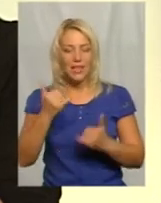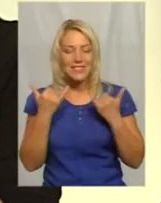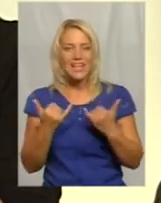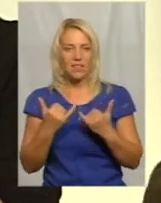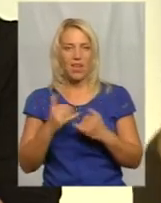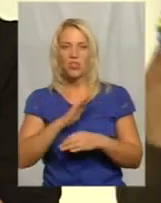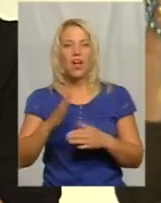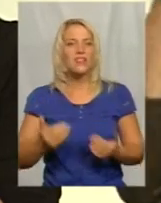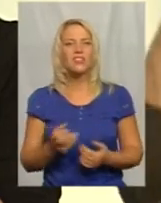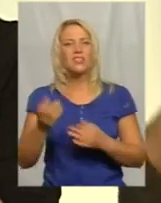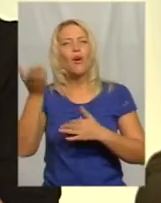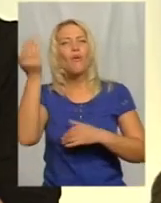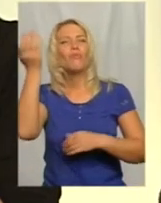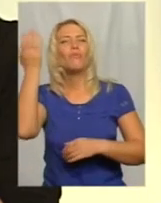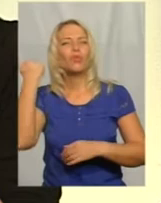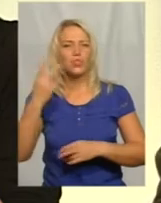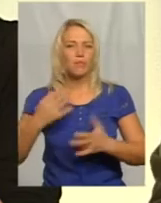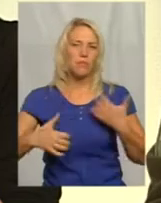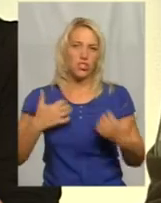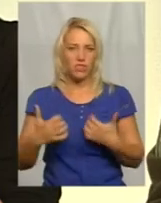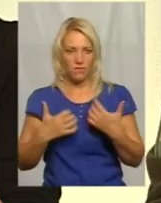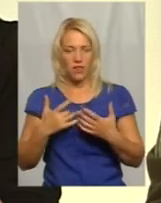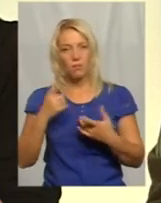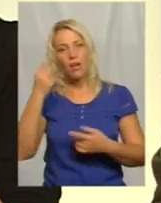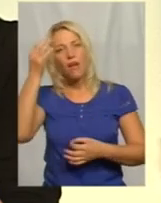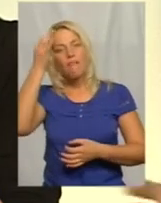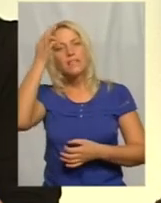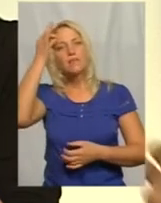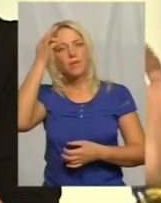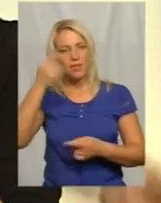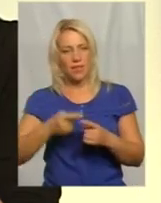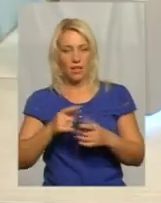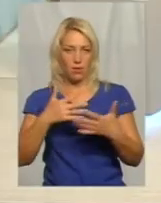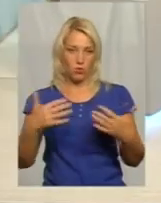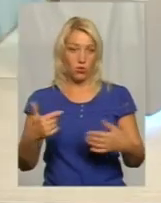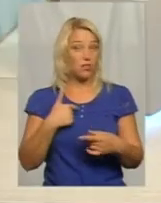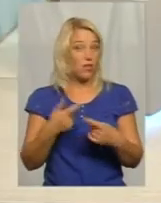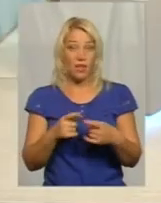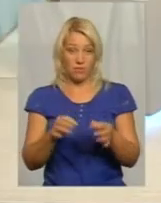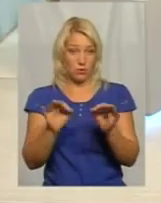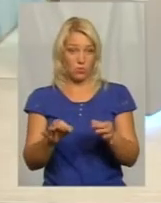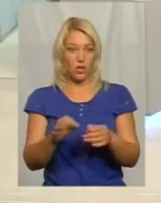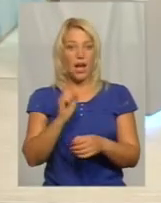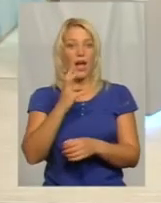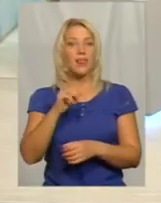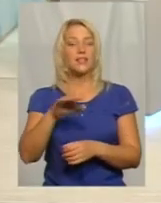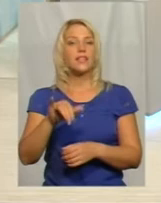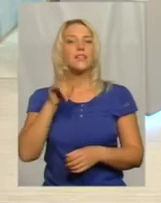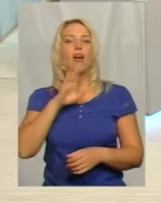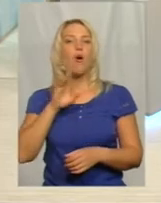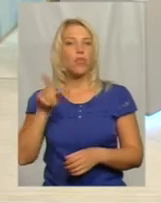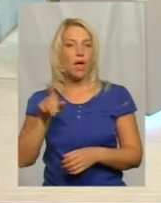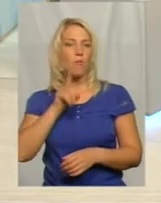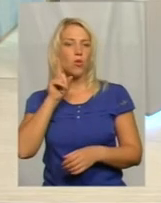переживалками, воспоминаннями і прочим, і прочим, і прочим. Це, безусловно, не касається Анастасії, ана молодая, у неї все